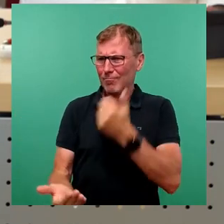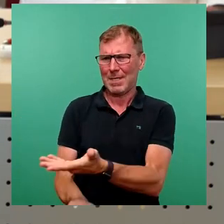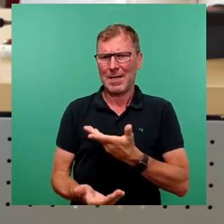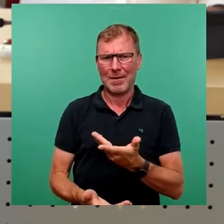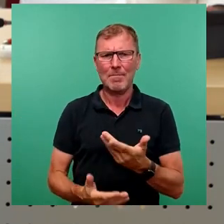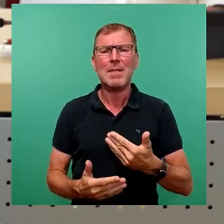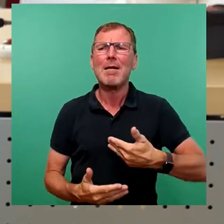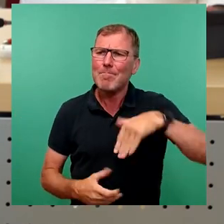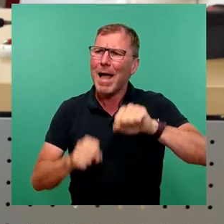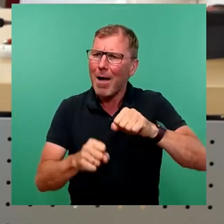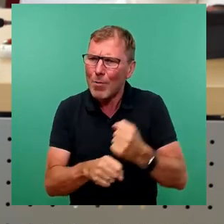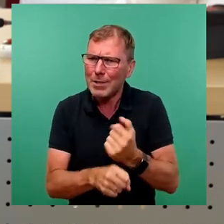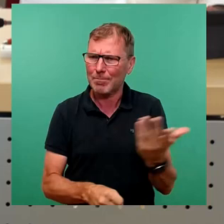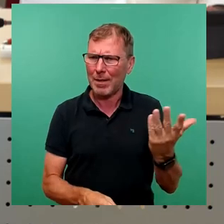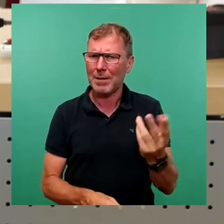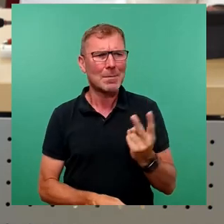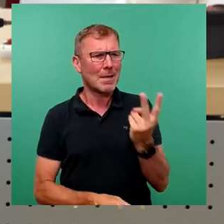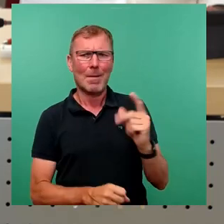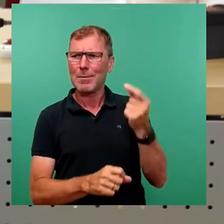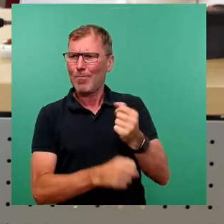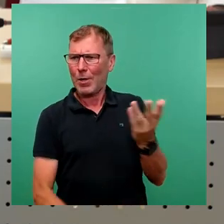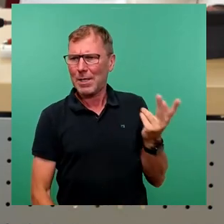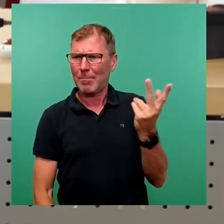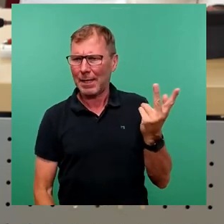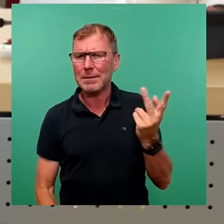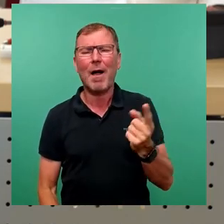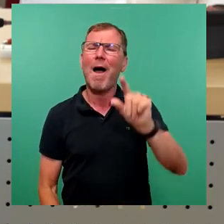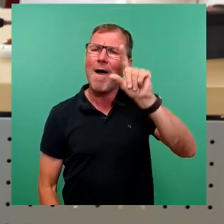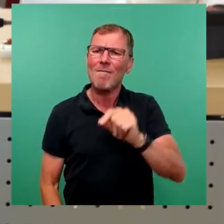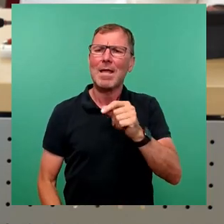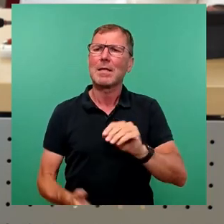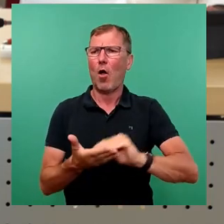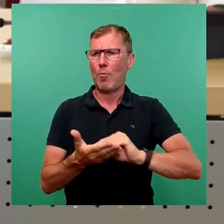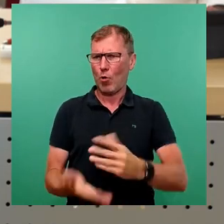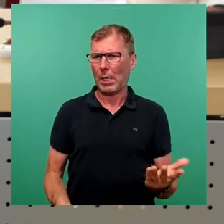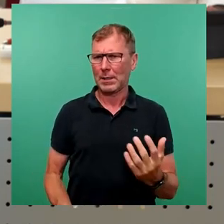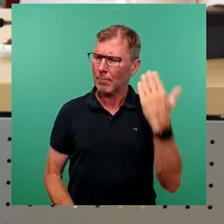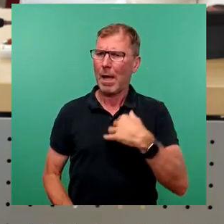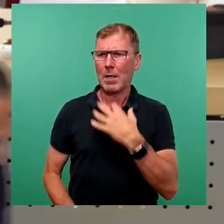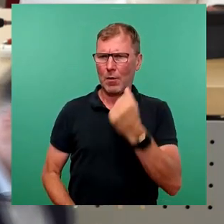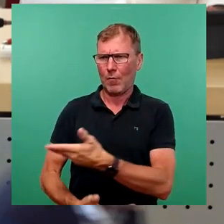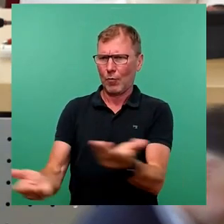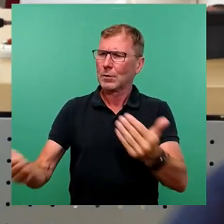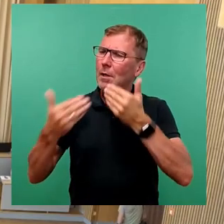Mehr ermöglichen mit euren Betenbürgermeistern, weniger Amtsschimmel. Das ist mein Wunsch an euch. Vielen Dank.